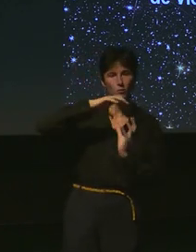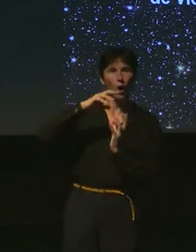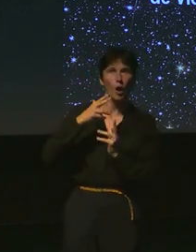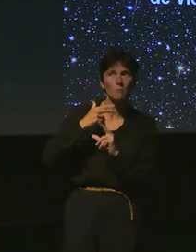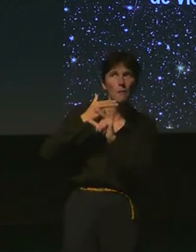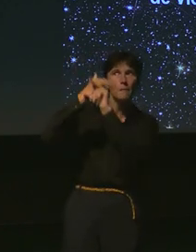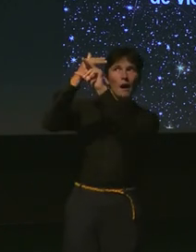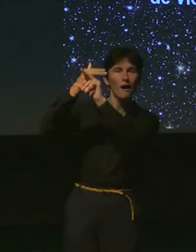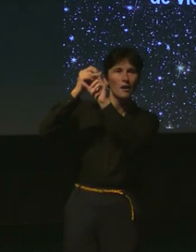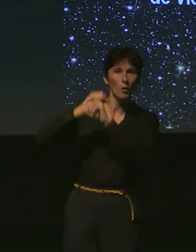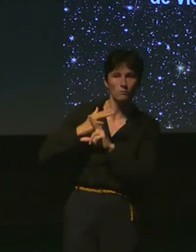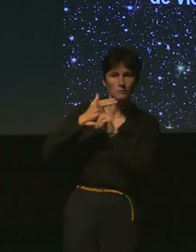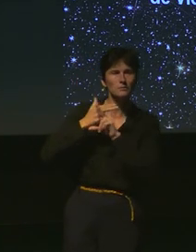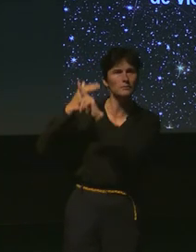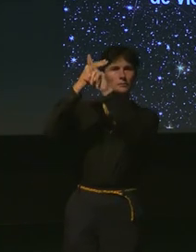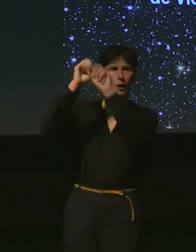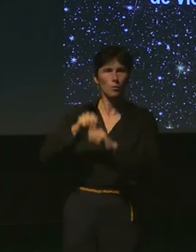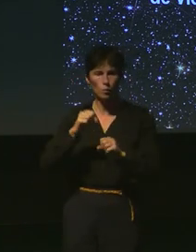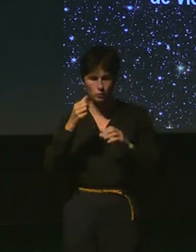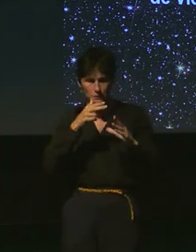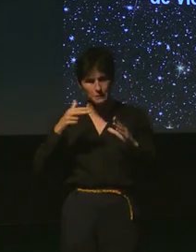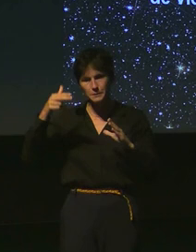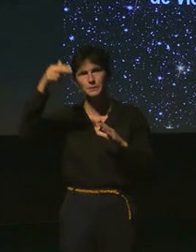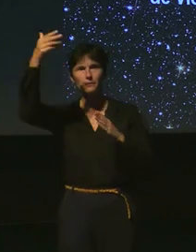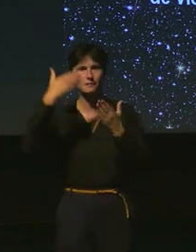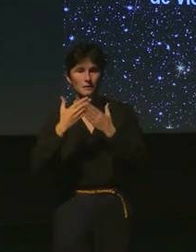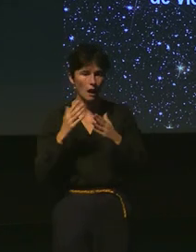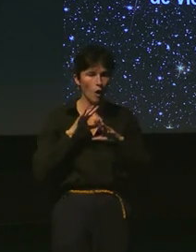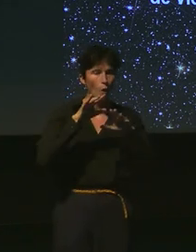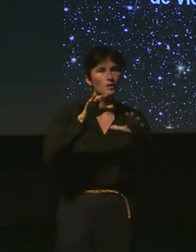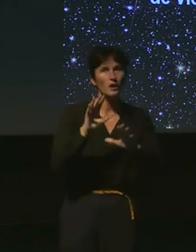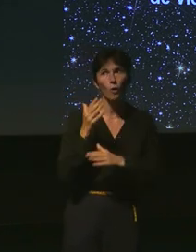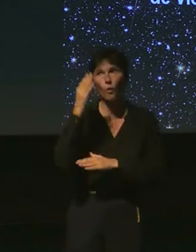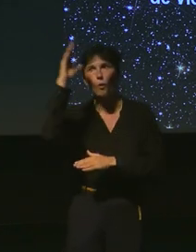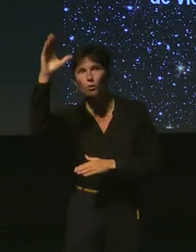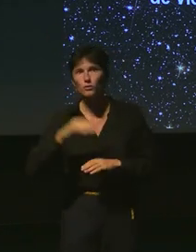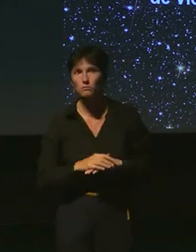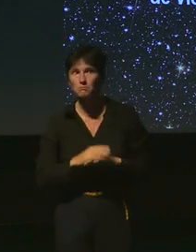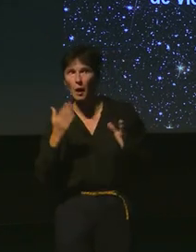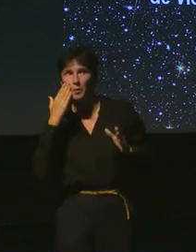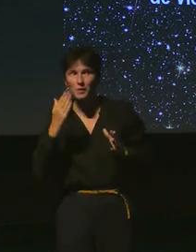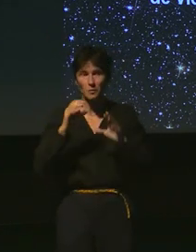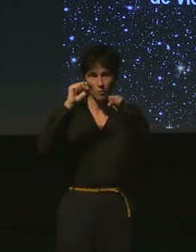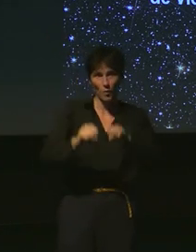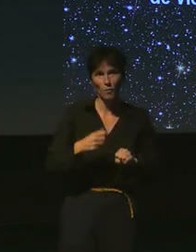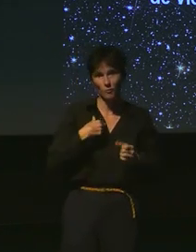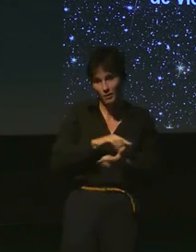-nous à la découverte d'autres océans et d'autres formes des jules vermes. les jules vermes. Et si vous le permettez, Jean a fait cette deuxième.